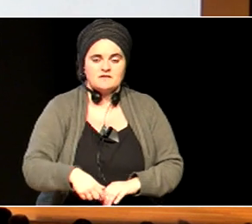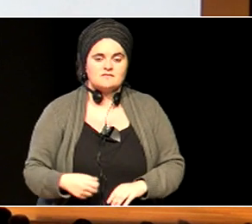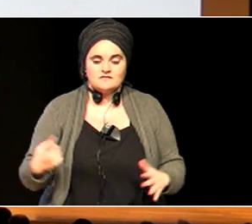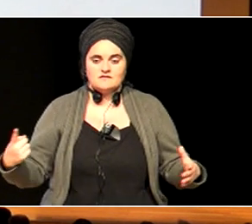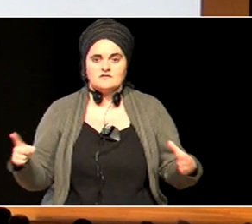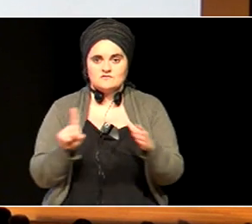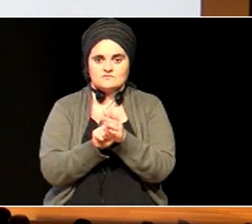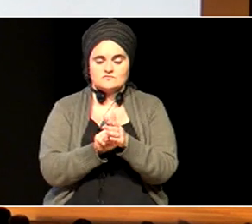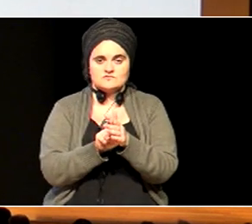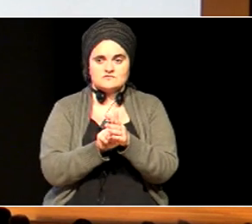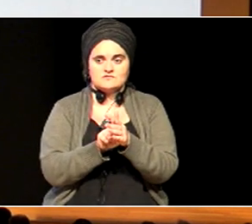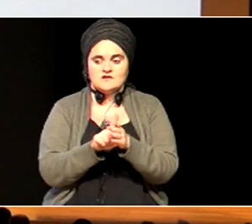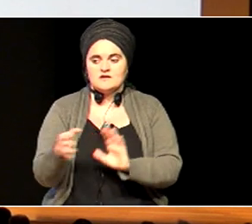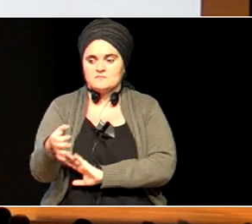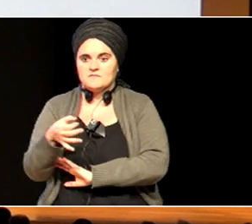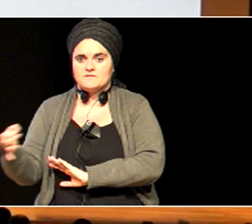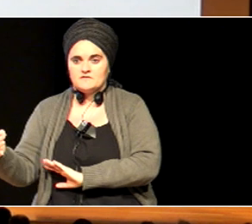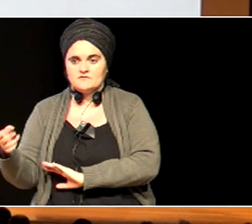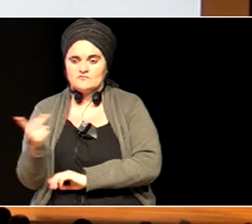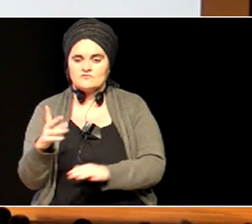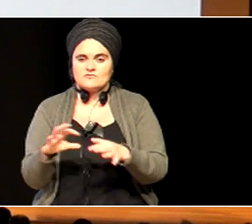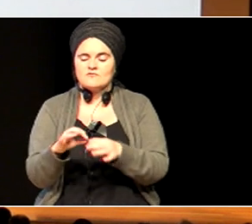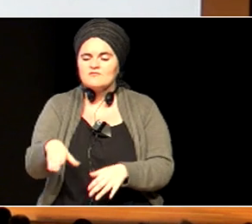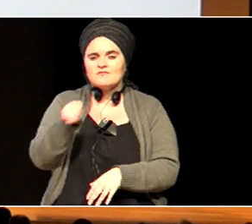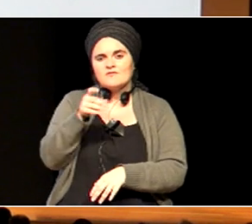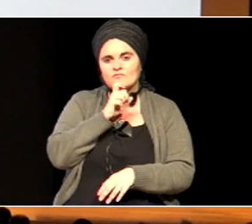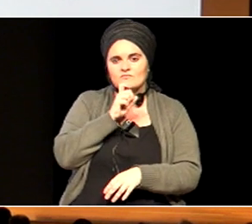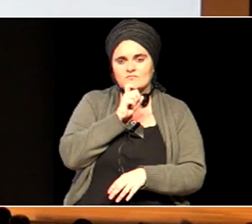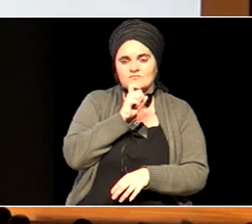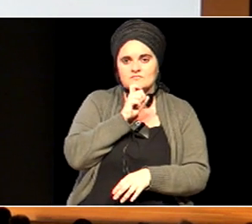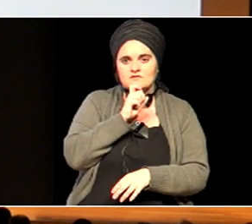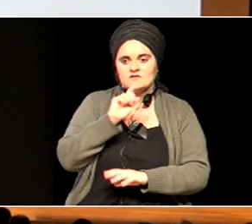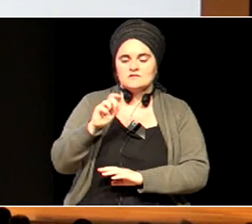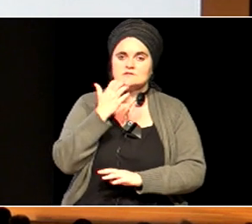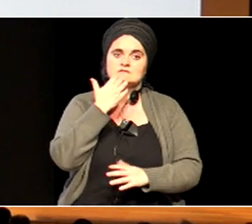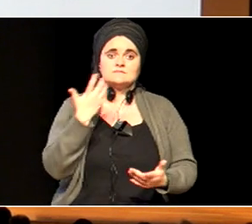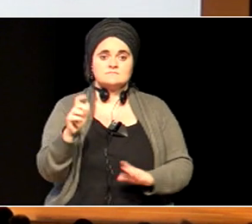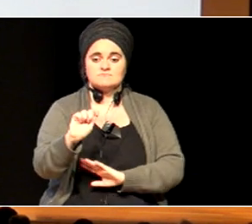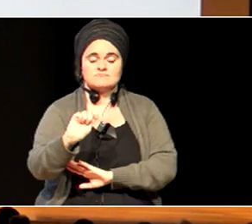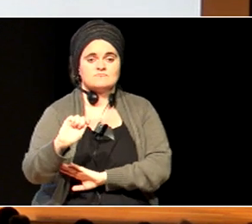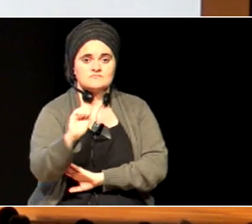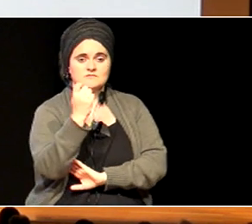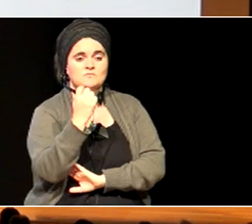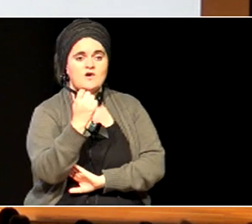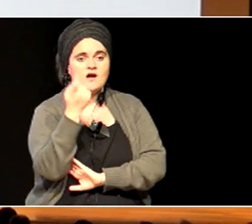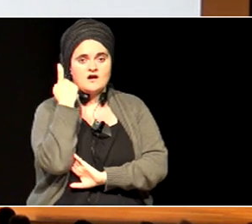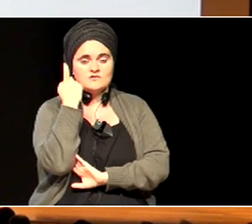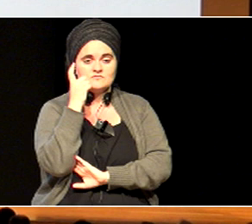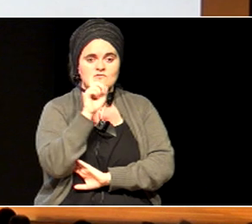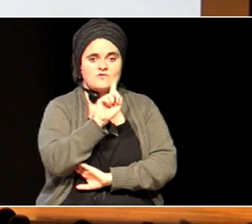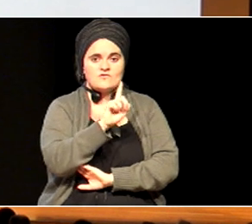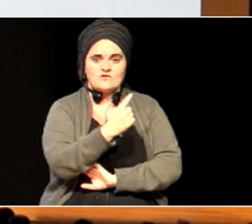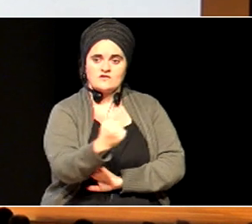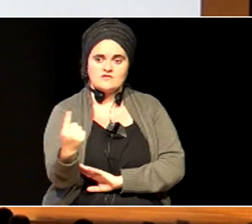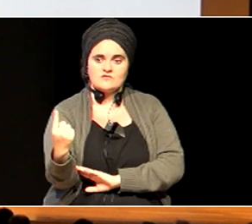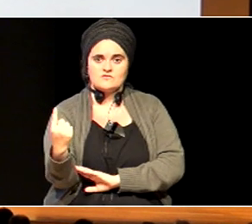ulertzen da, bikaintasuna, nola ulertzen da hori ez, lortzen, baldin madugo, ikasle, bakoitzarekin, alden,